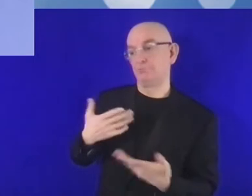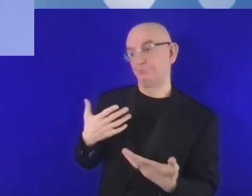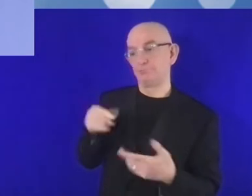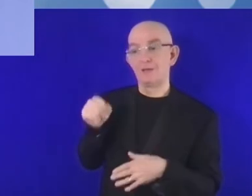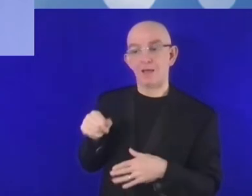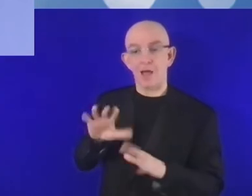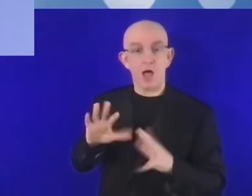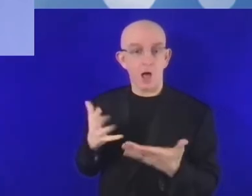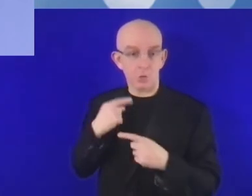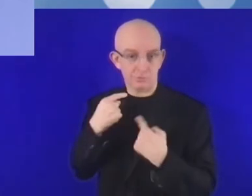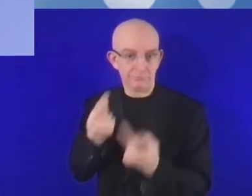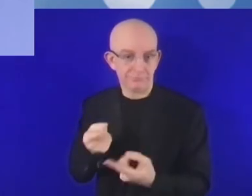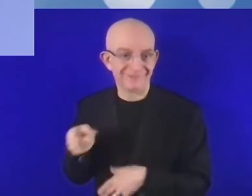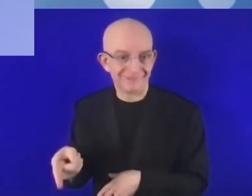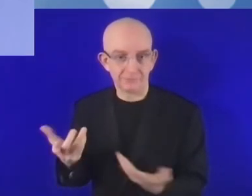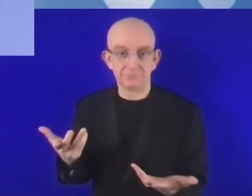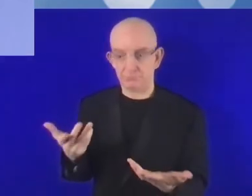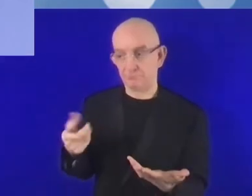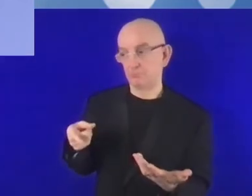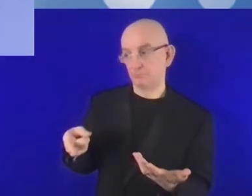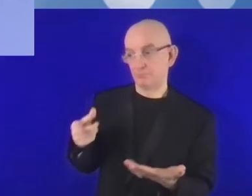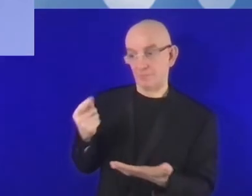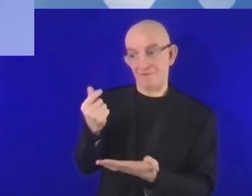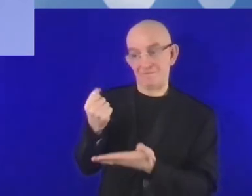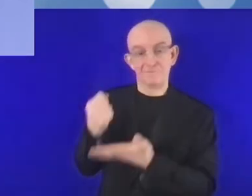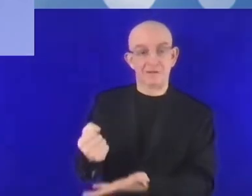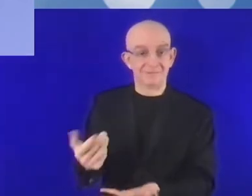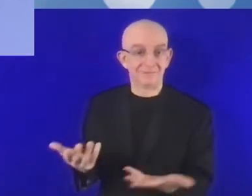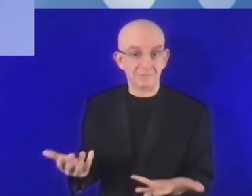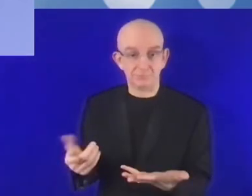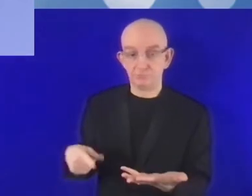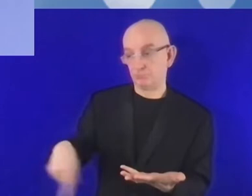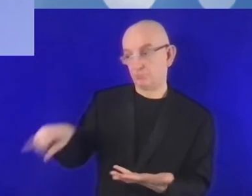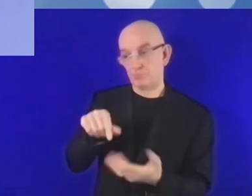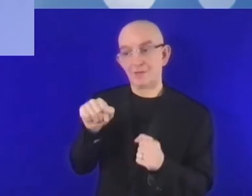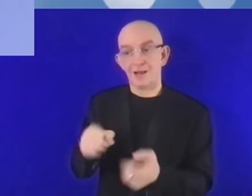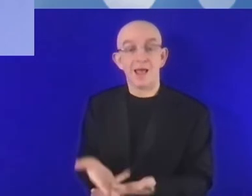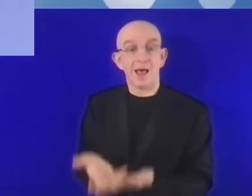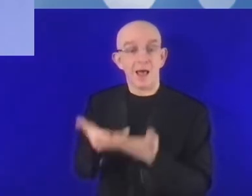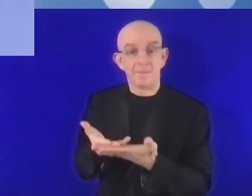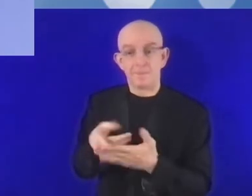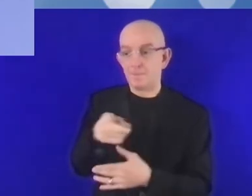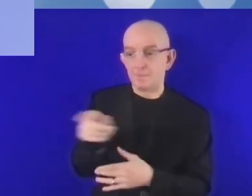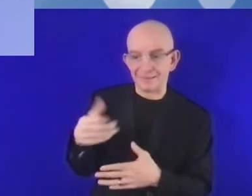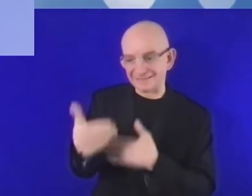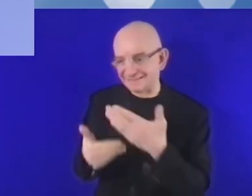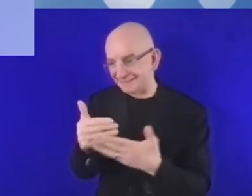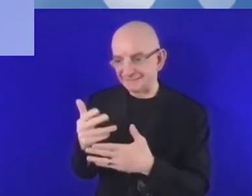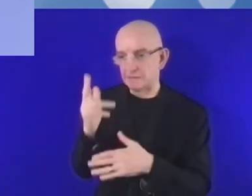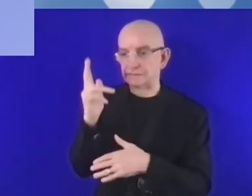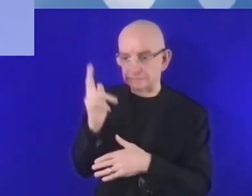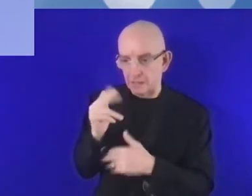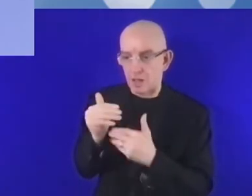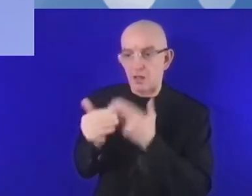szczególnie dla startupów, które czasami mają problem właśnie z kwestiami finansowania i nie mogą rozwinąć